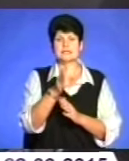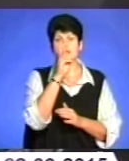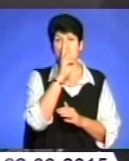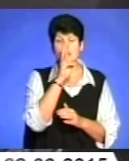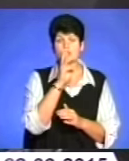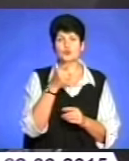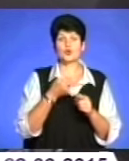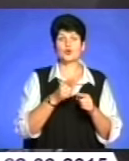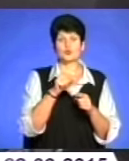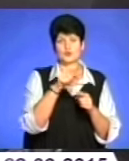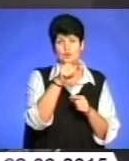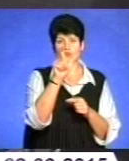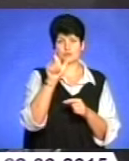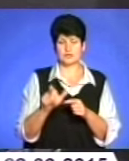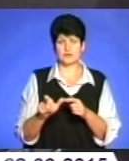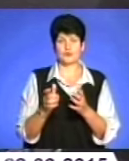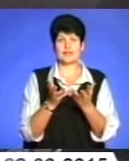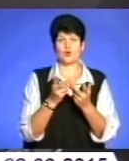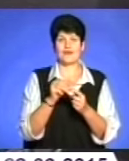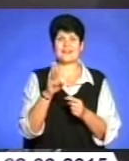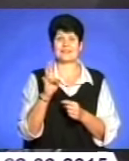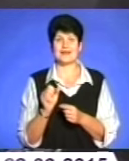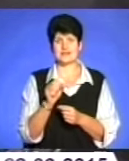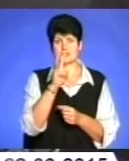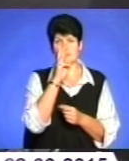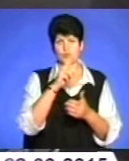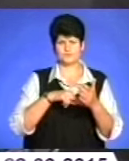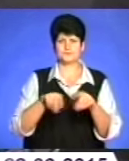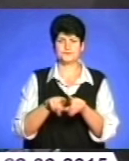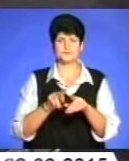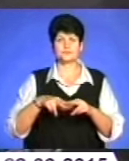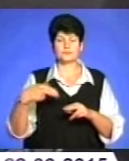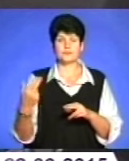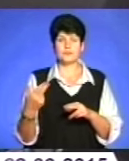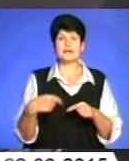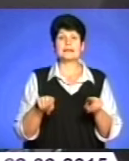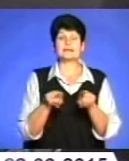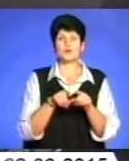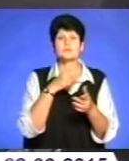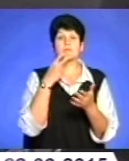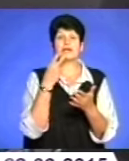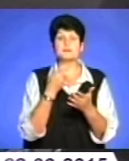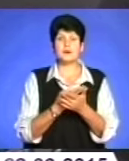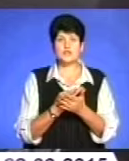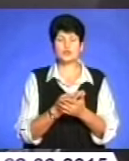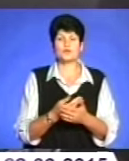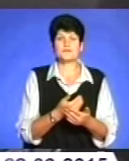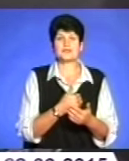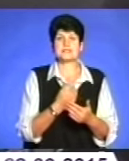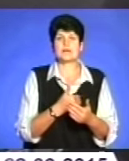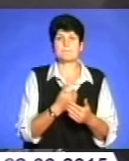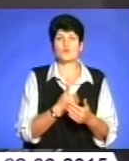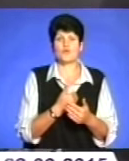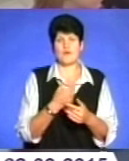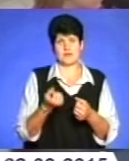даного безробітного та нарахування на заробітну плату. Також передбачено стимулювання внутрішньопереміщеної до